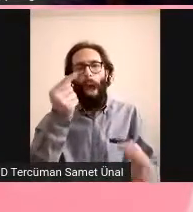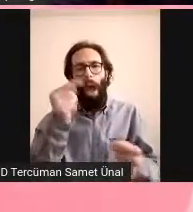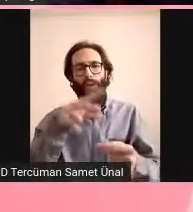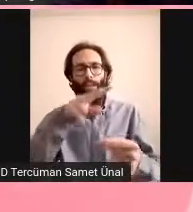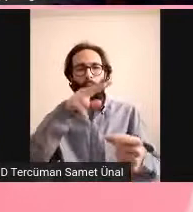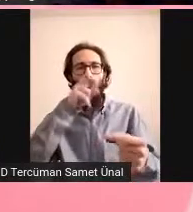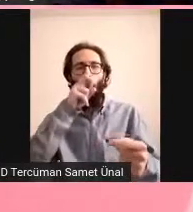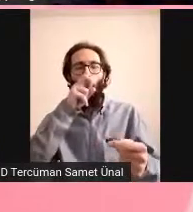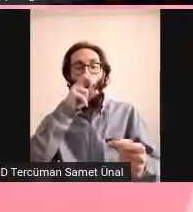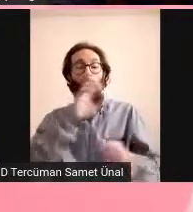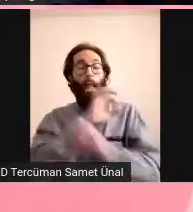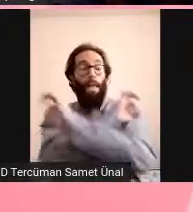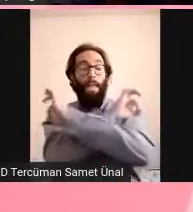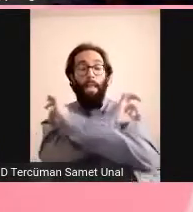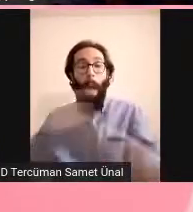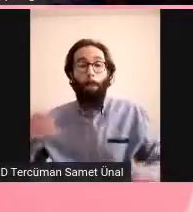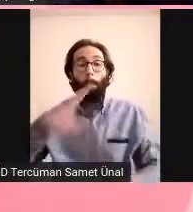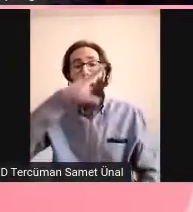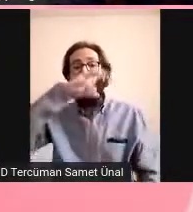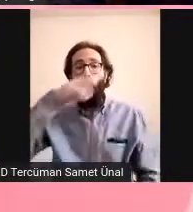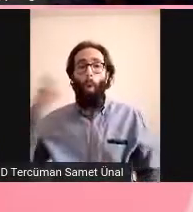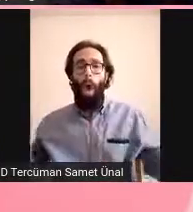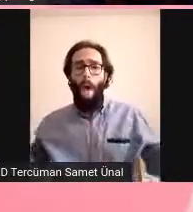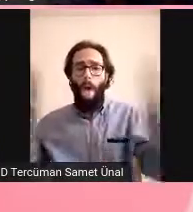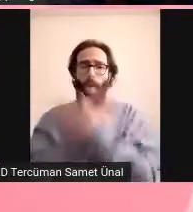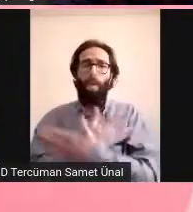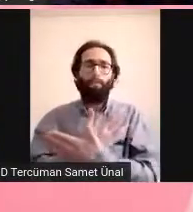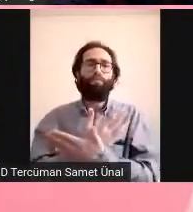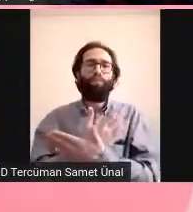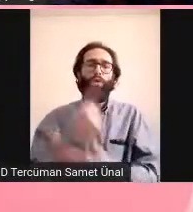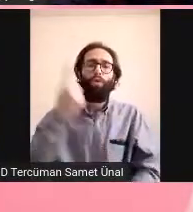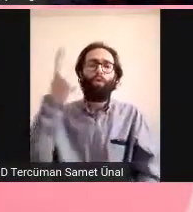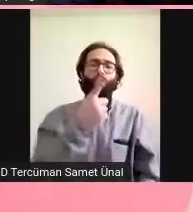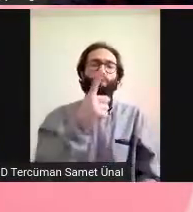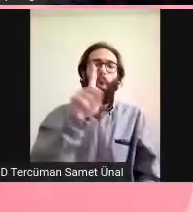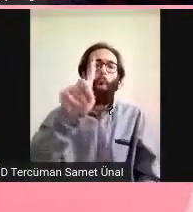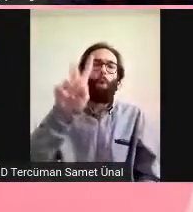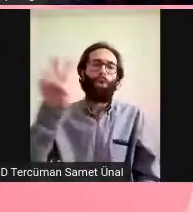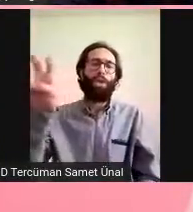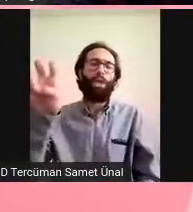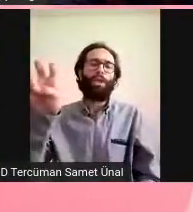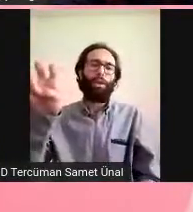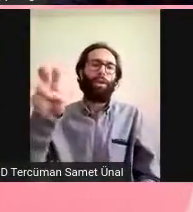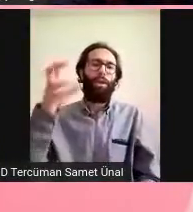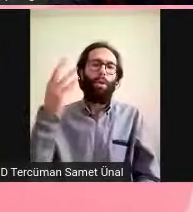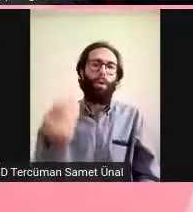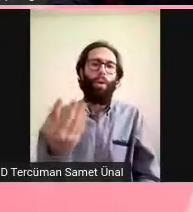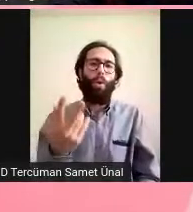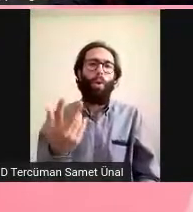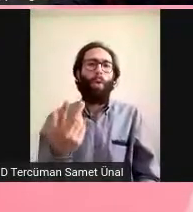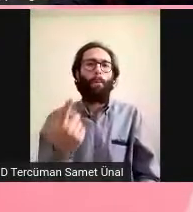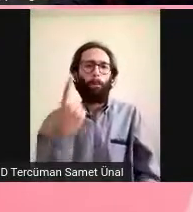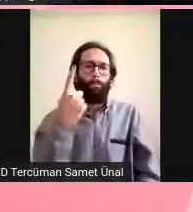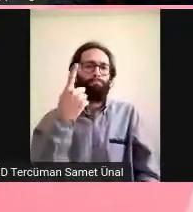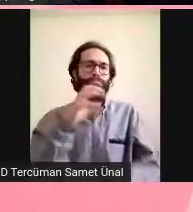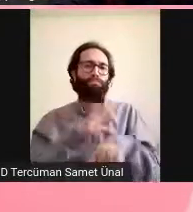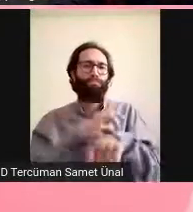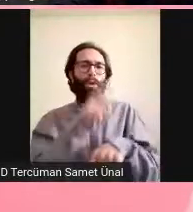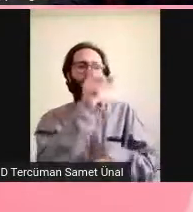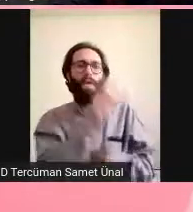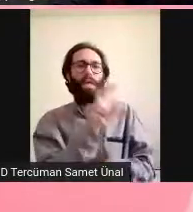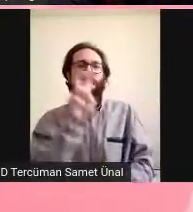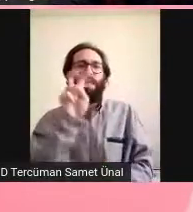Mayoklinik ise sekiz bin kişi üzerinde çalışma yapıyor ve yüzde kırk birlik koku kaybı olarak